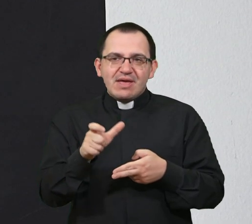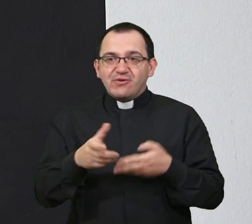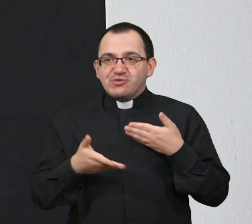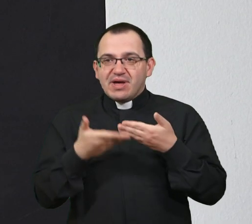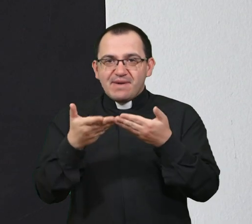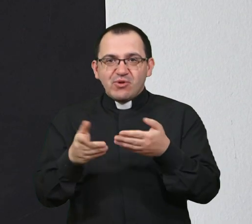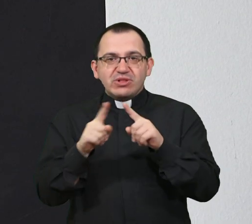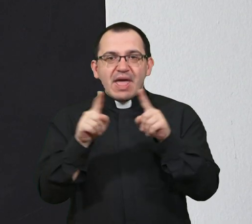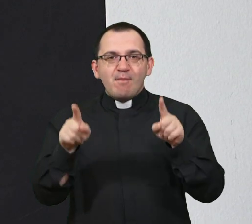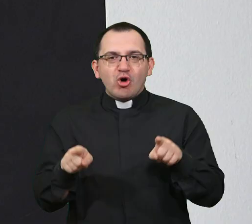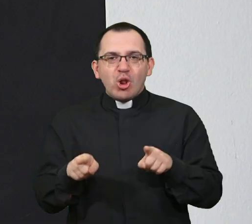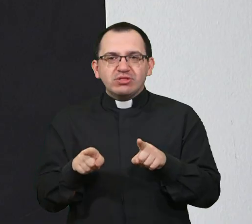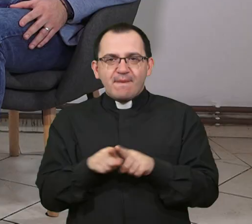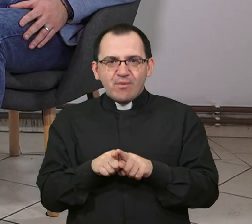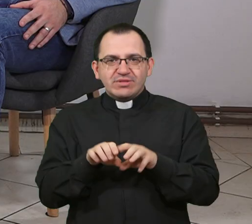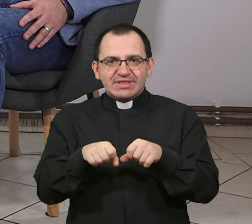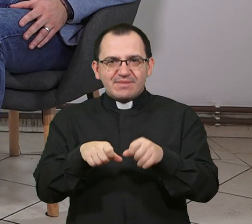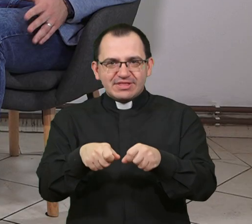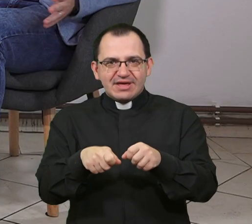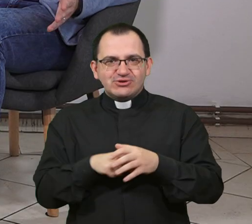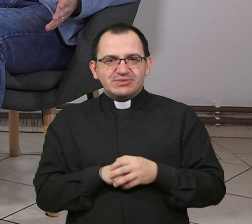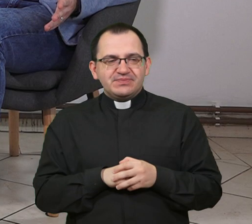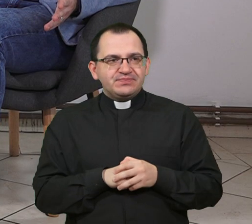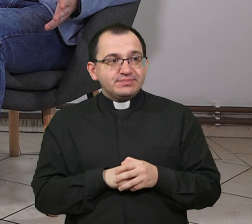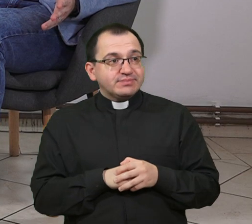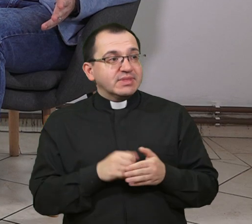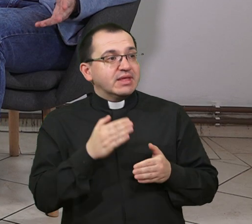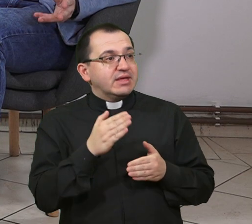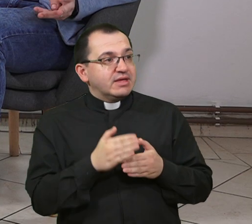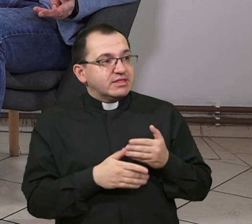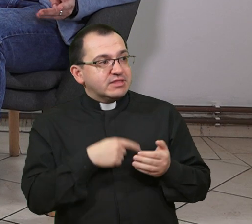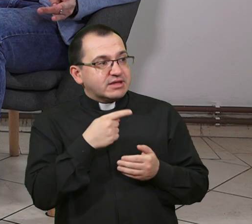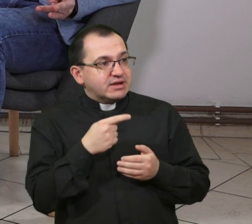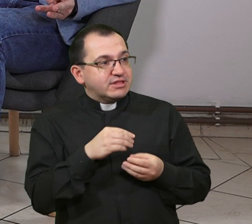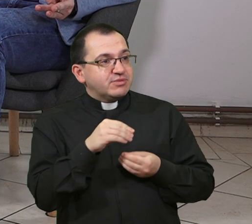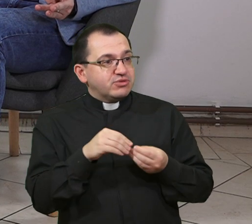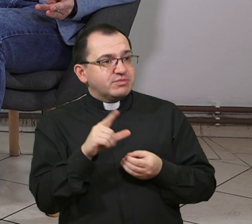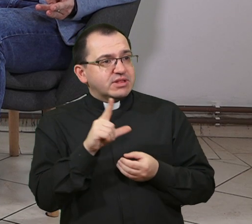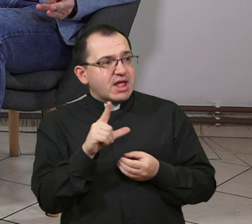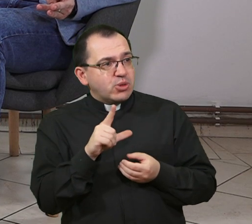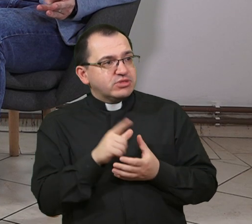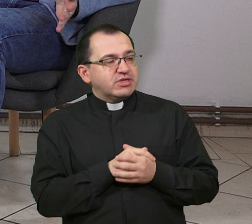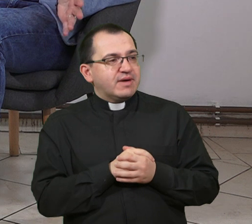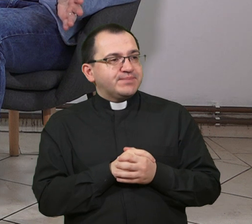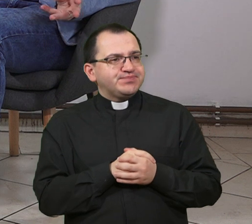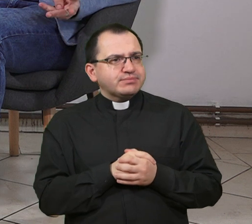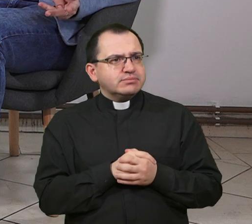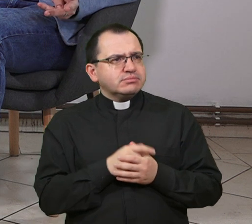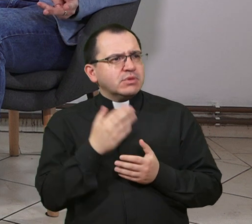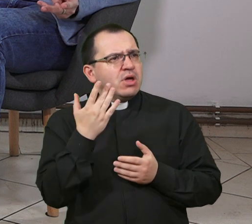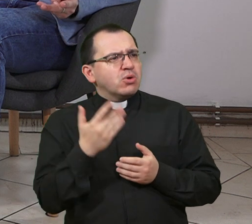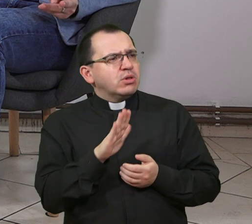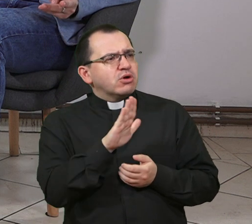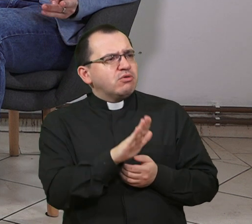pokloniti joj poklon bon za masažu. I za kraj spomenujemo Svetu Luciju. Koliko vas ona